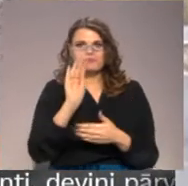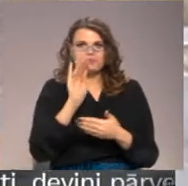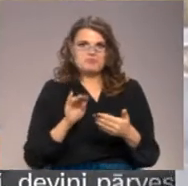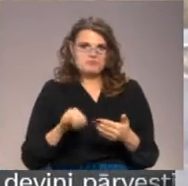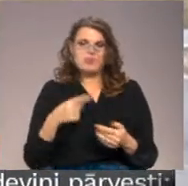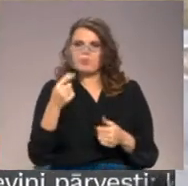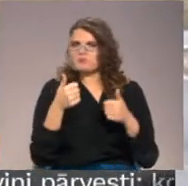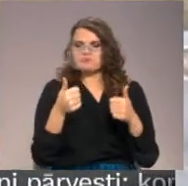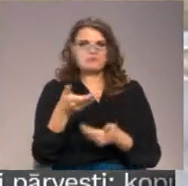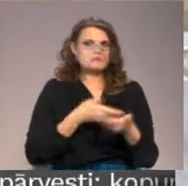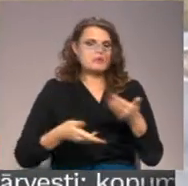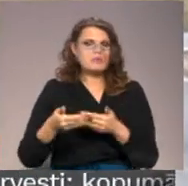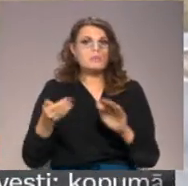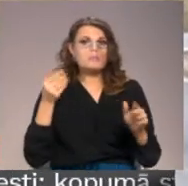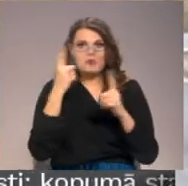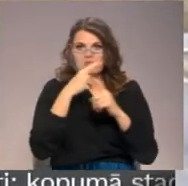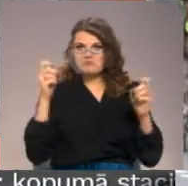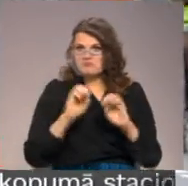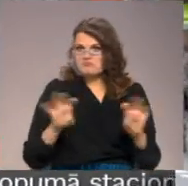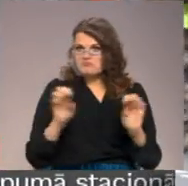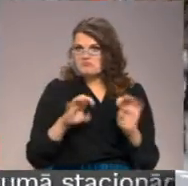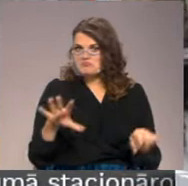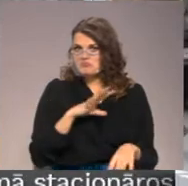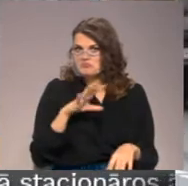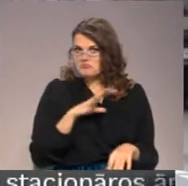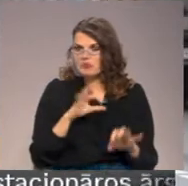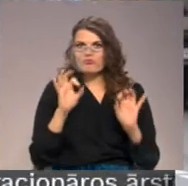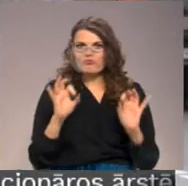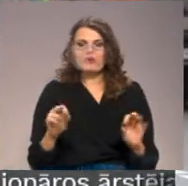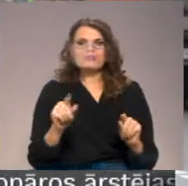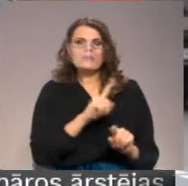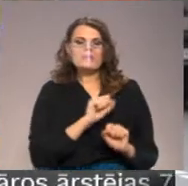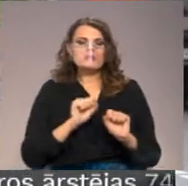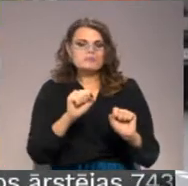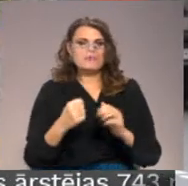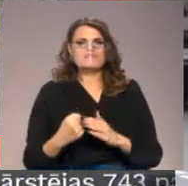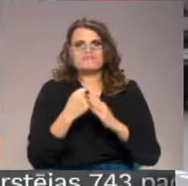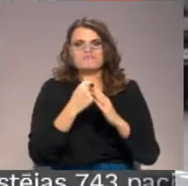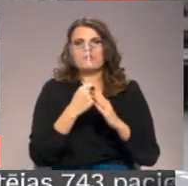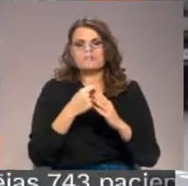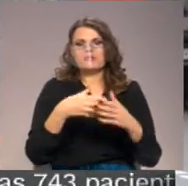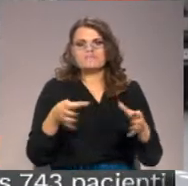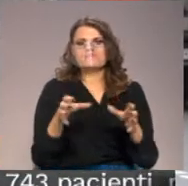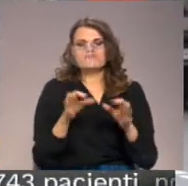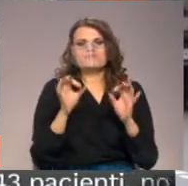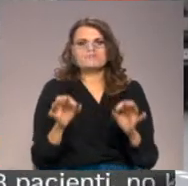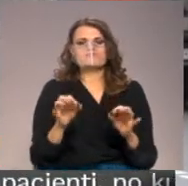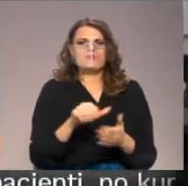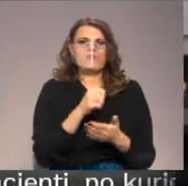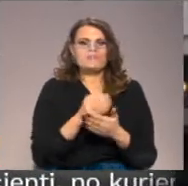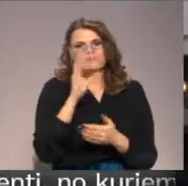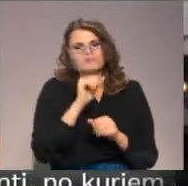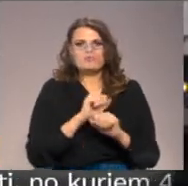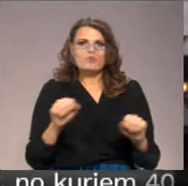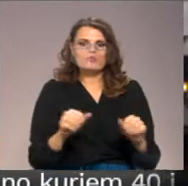vērtē kā ļoti labu. Kā jau iepriekš medijos izskanējis, tieši zemessardes atbalstu robežsardzē ir viens no galvenajiem faktoriem, kā nodrošināt nepieciešamos